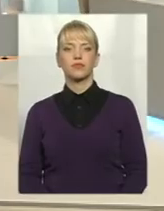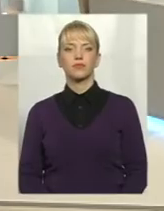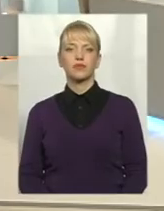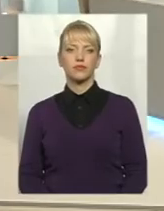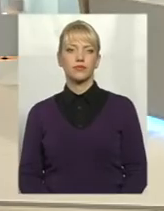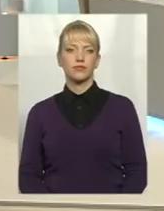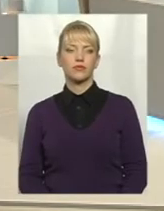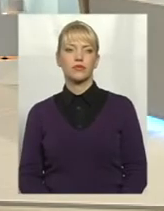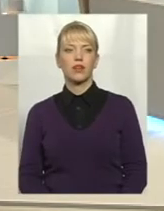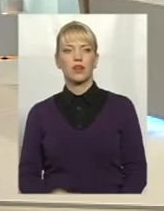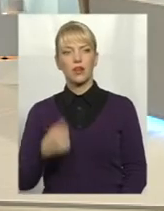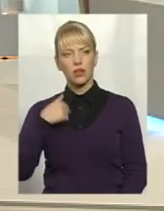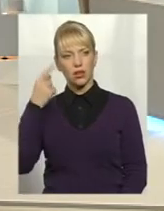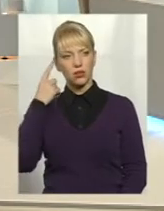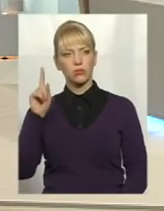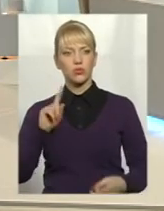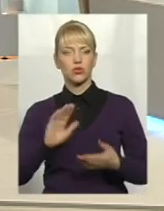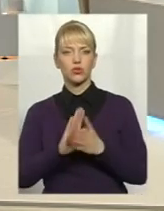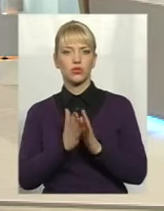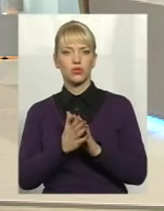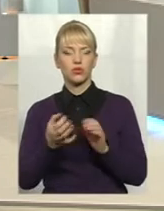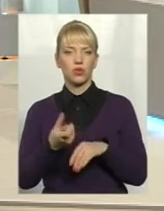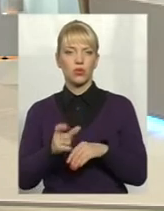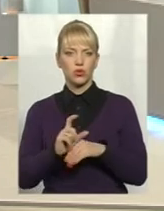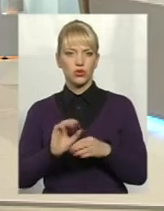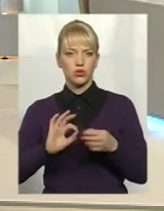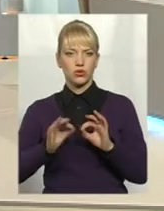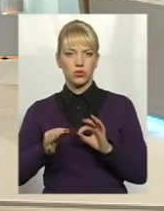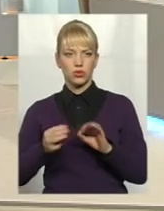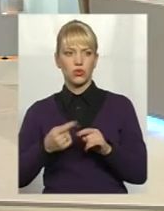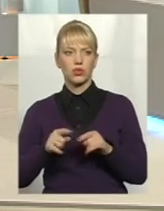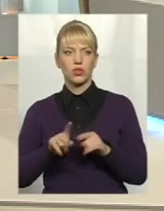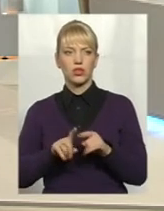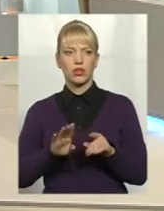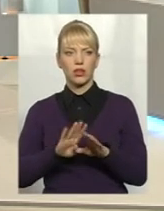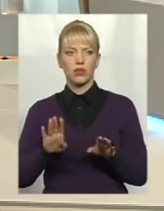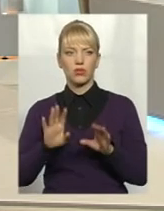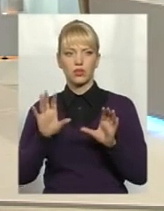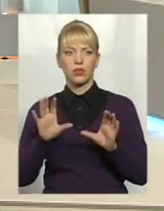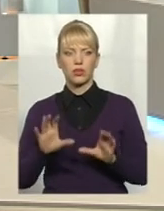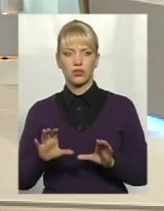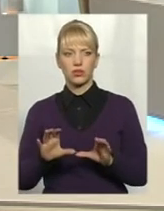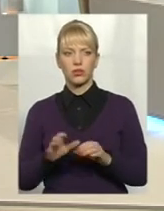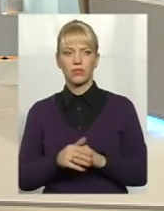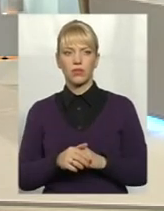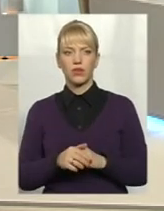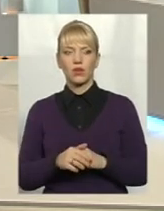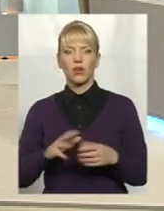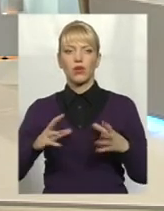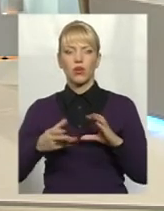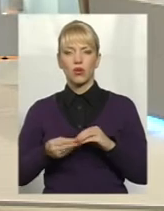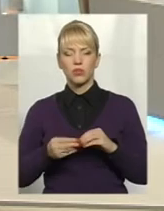Я думаю, що ситуація більш складна. це не тільки законна, просто особа